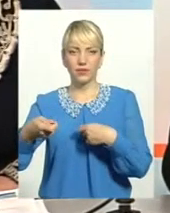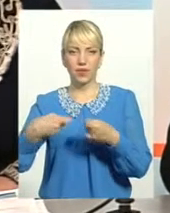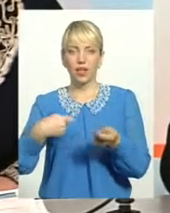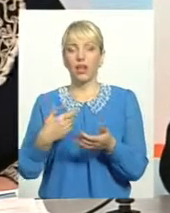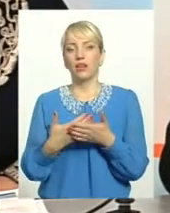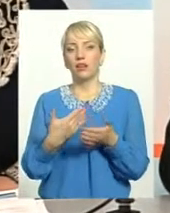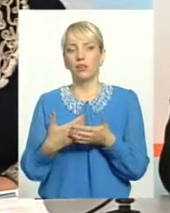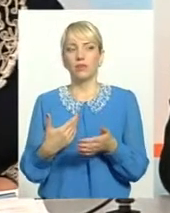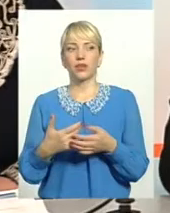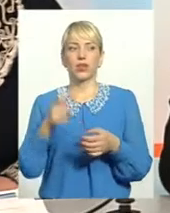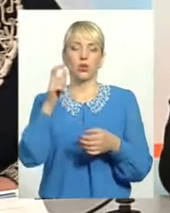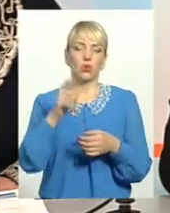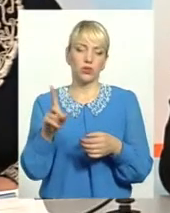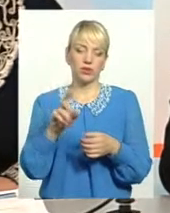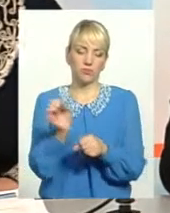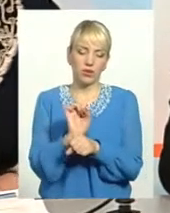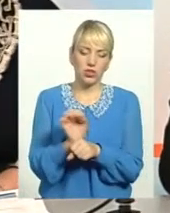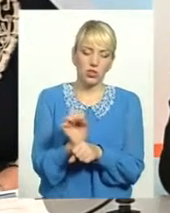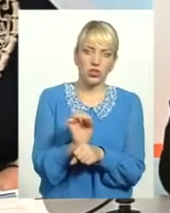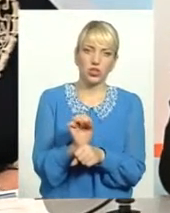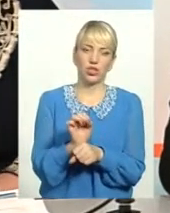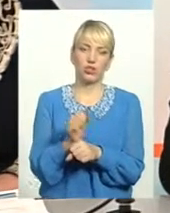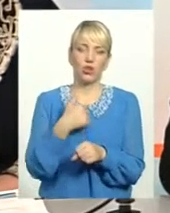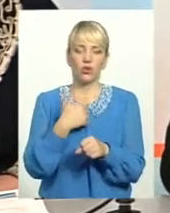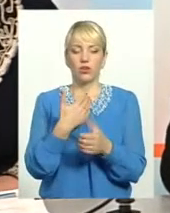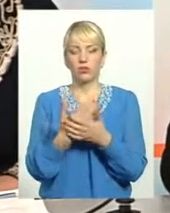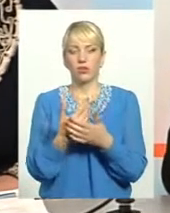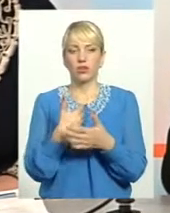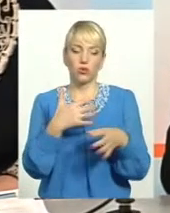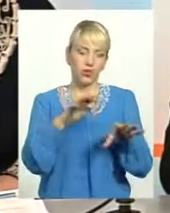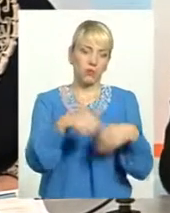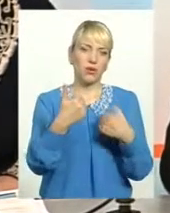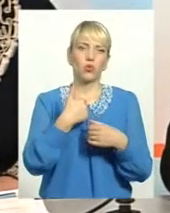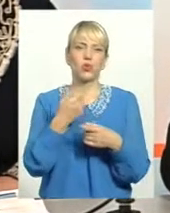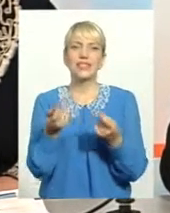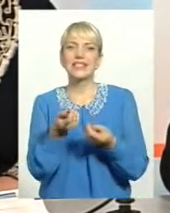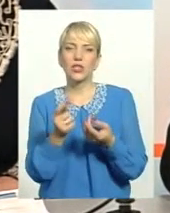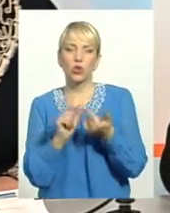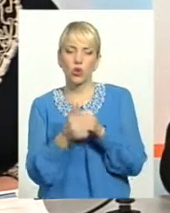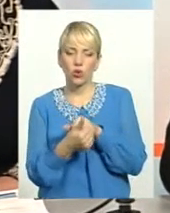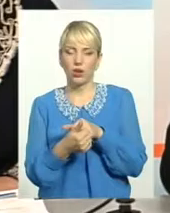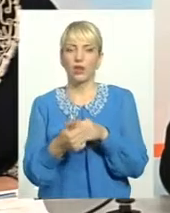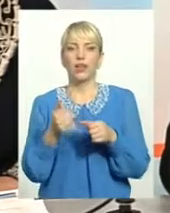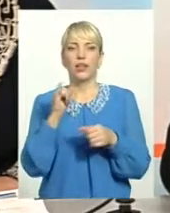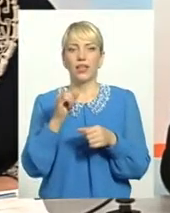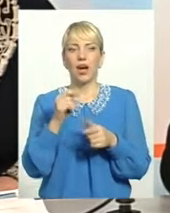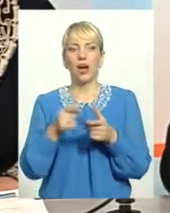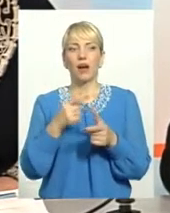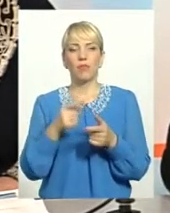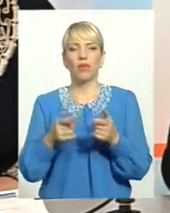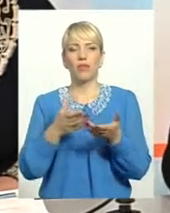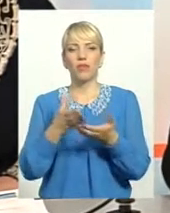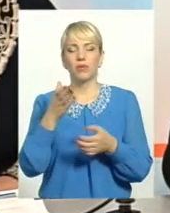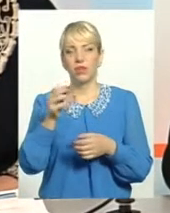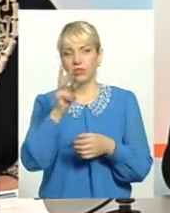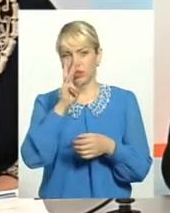випусти там собі транспортний засіб чи якісь продукції. Хоче забрати зерном. Звичайно. Або ж виплачується заробітна